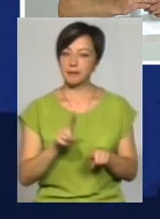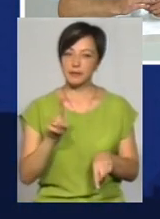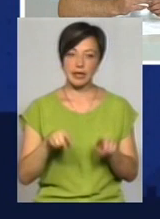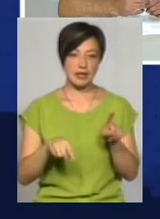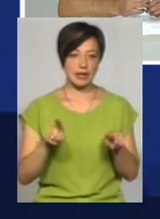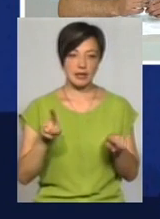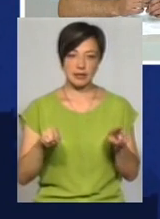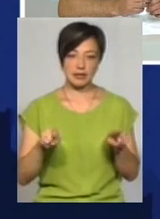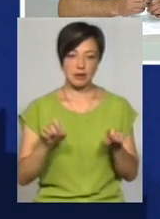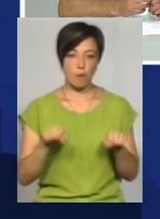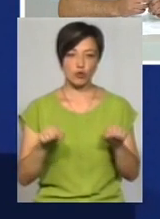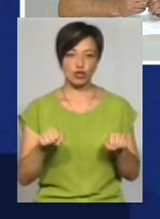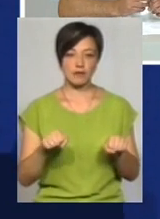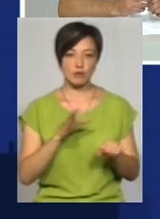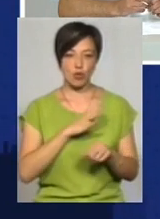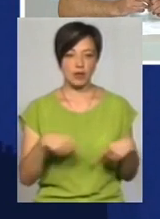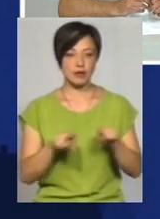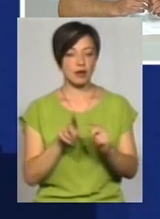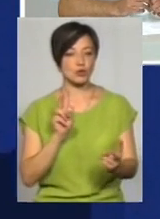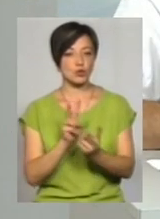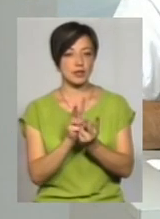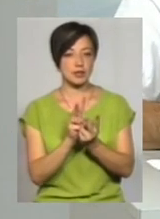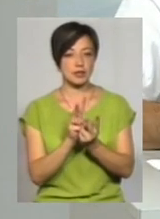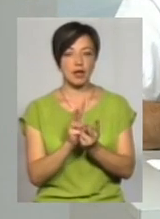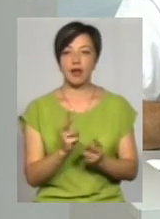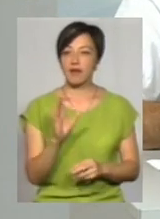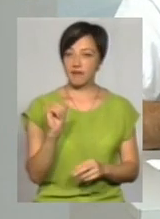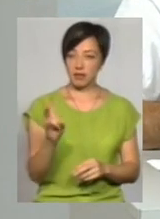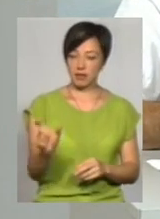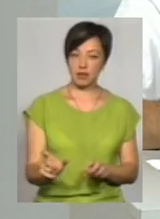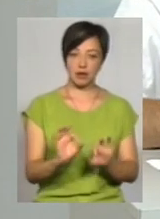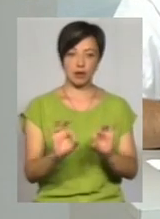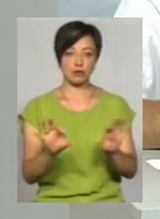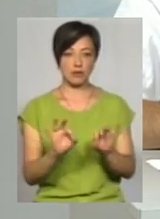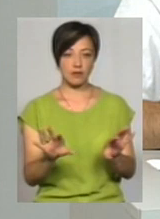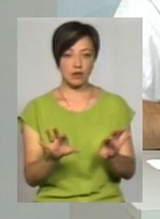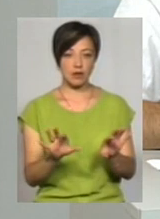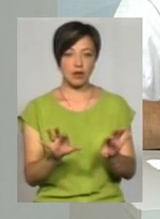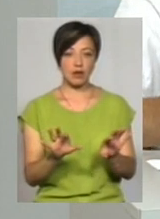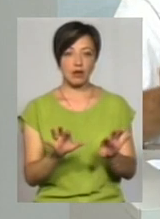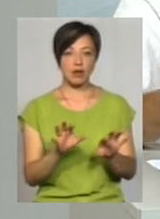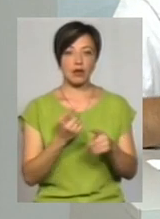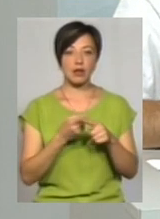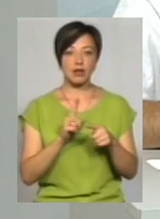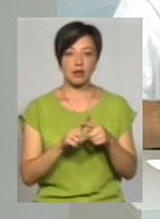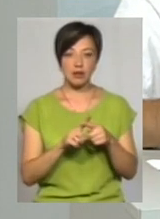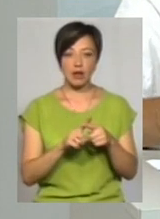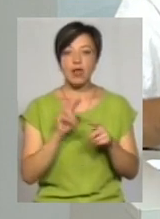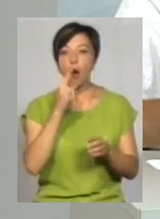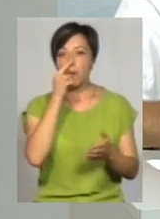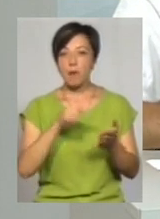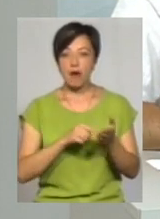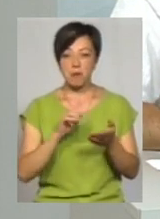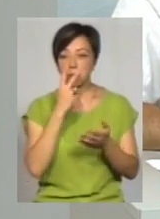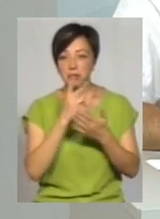можливість була така зустріч з ним. Він розповідає, як він попав в місто Кам'янець-Подільський. Він пішов на медіаресурс, подивився по